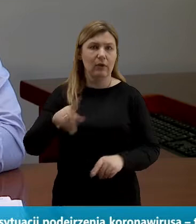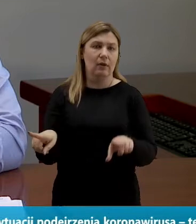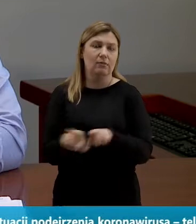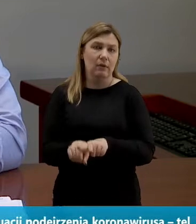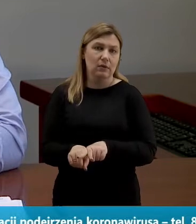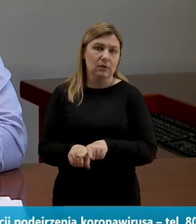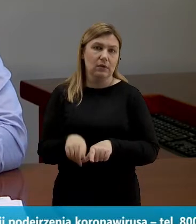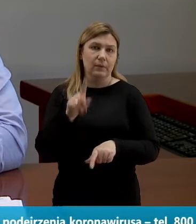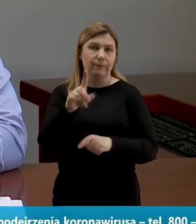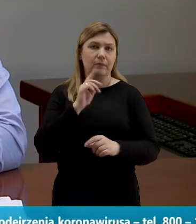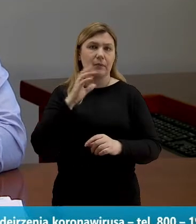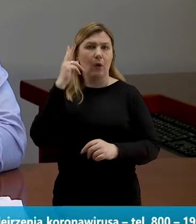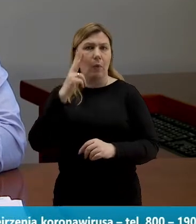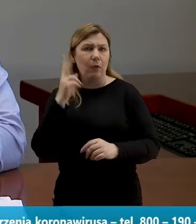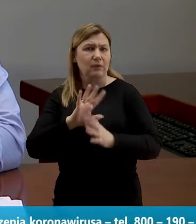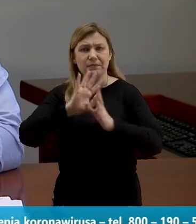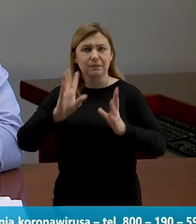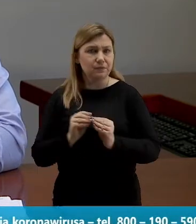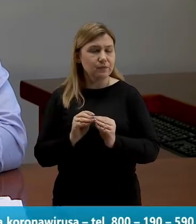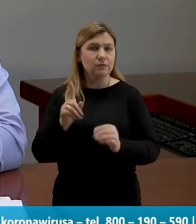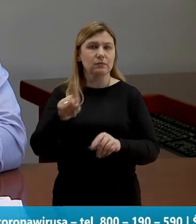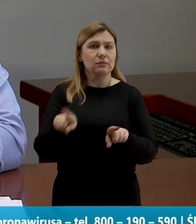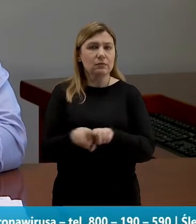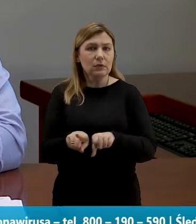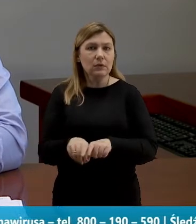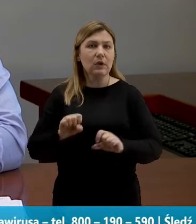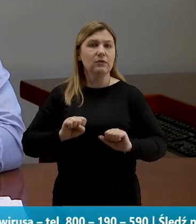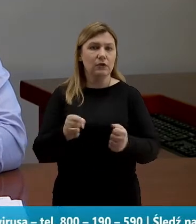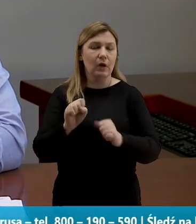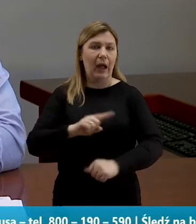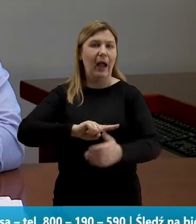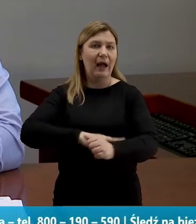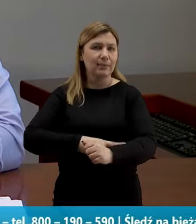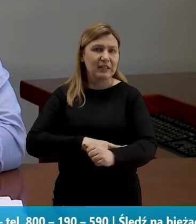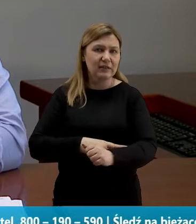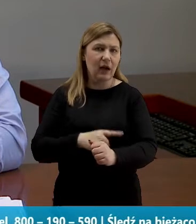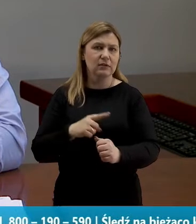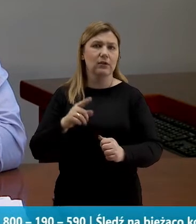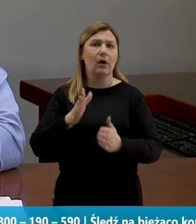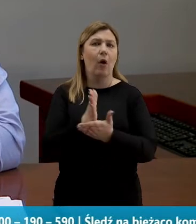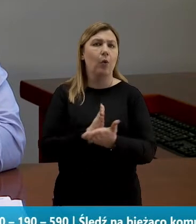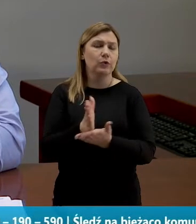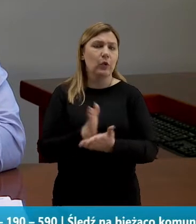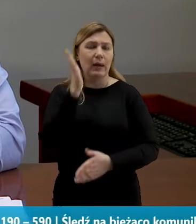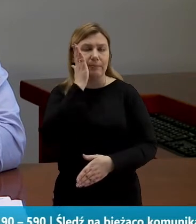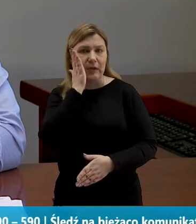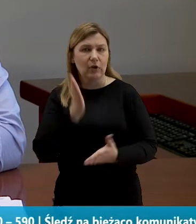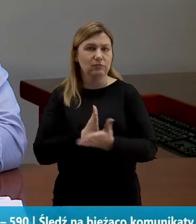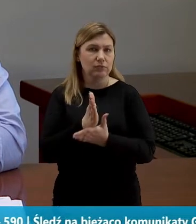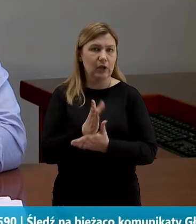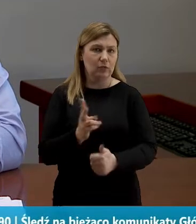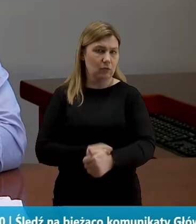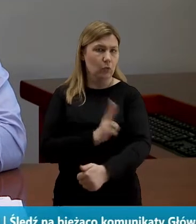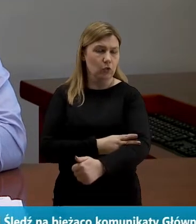cała sfera komunalna, a także oczywiście funkcjonowanie administracji i obsługa mieszkańców poprzez